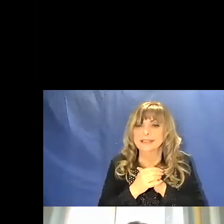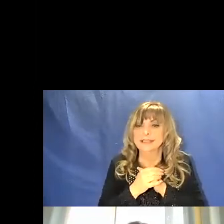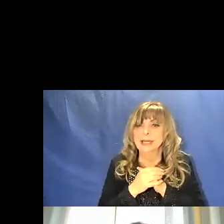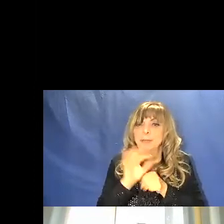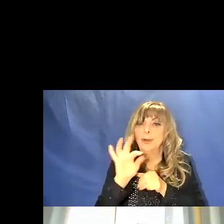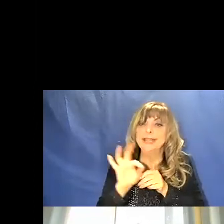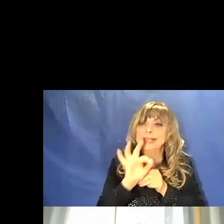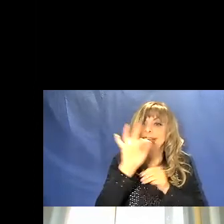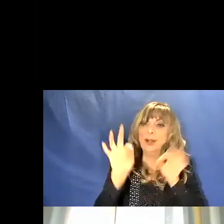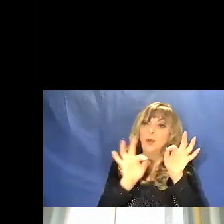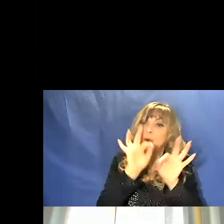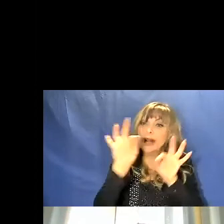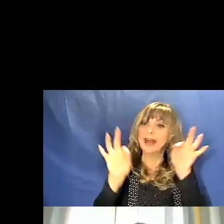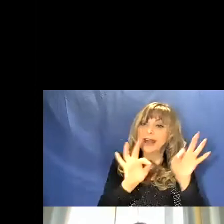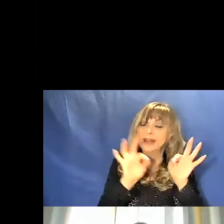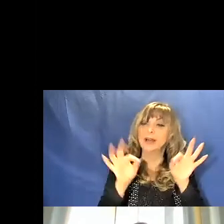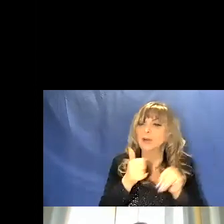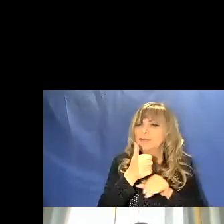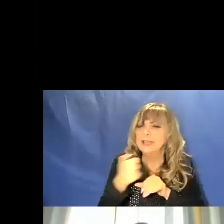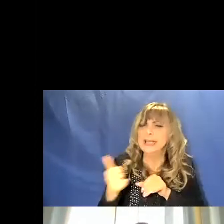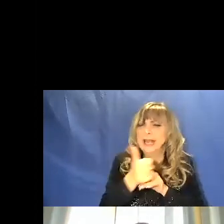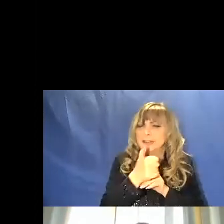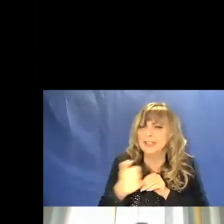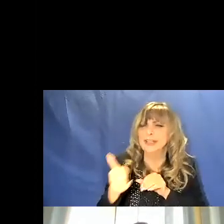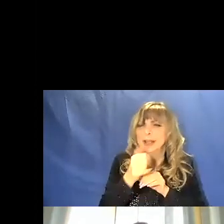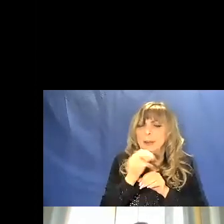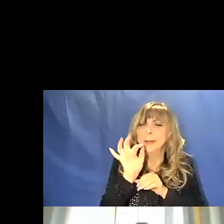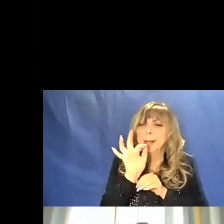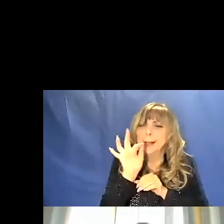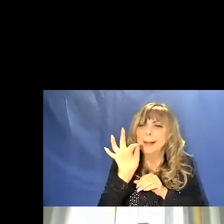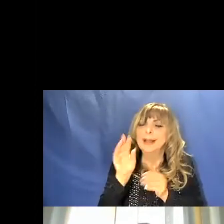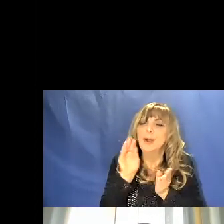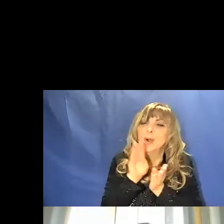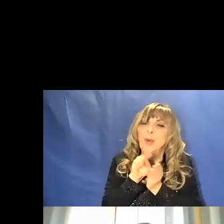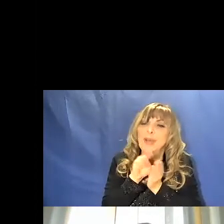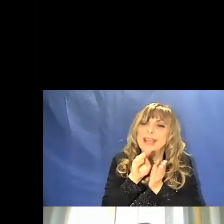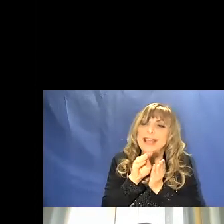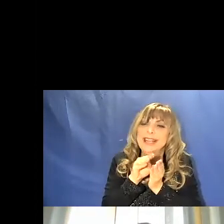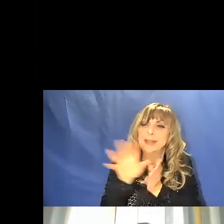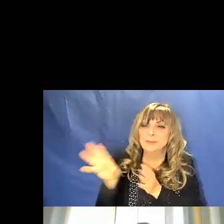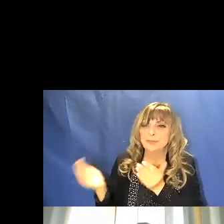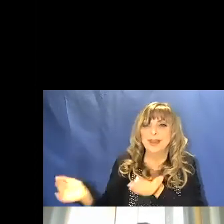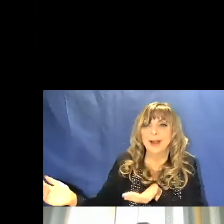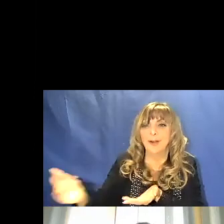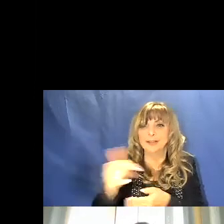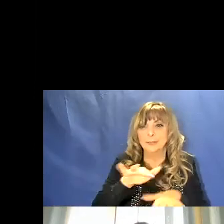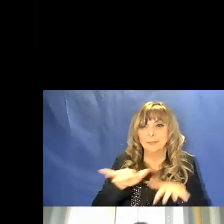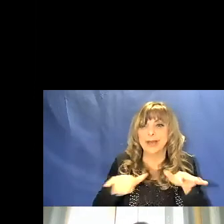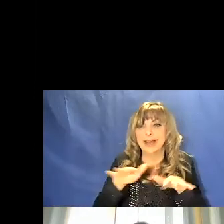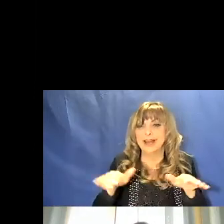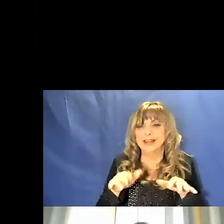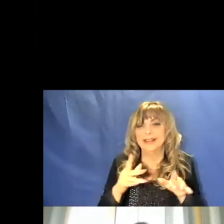con centinaia e centinaia di piccole conchiglie marine che dovevano appunto